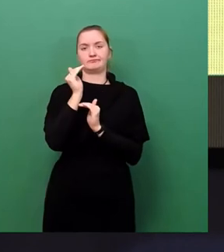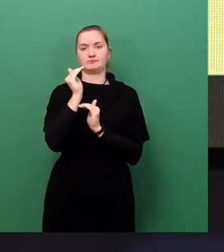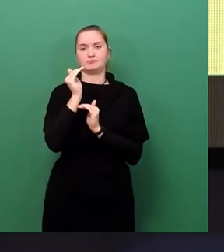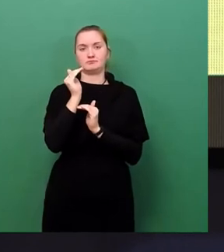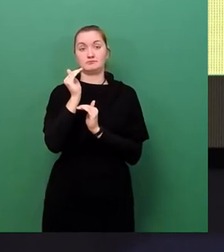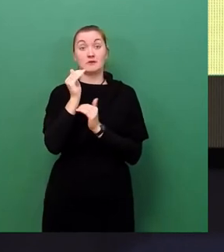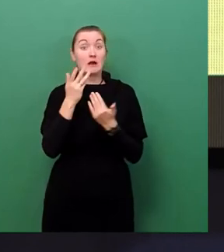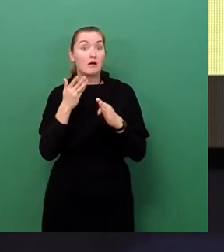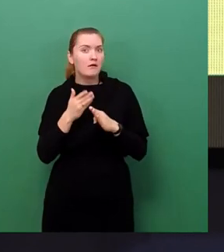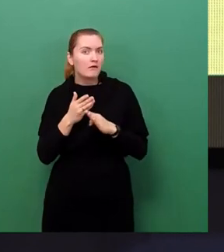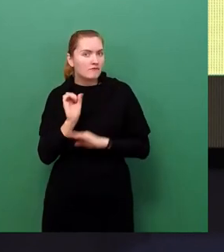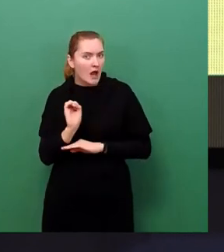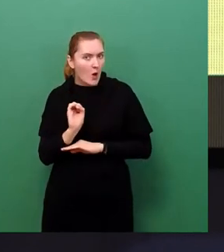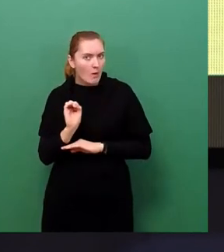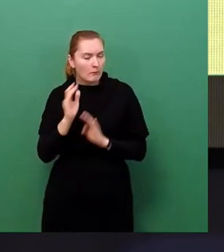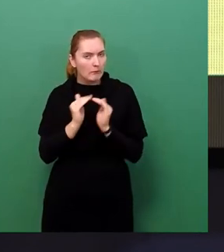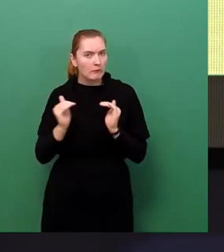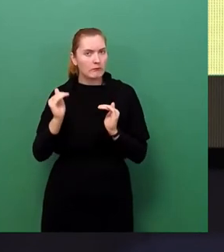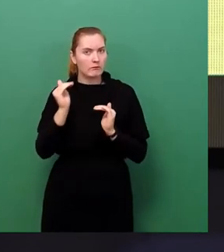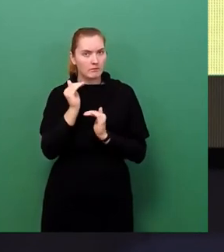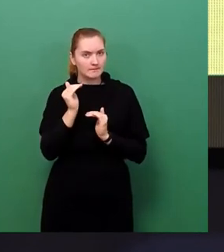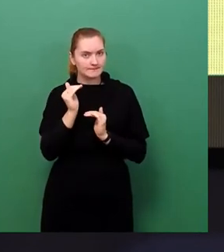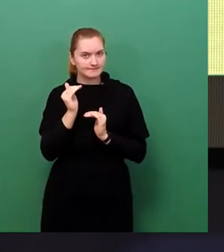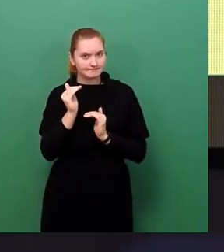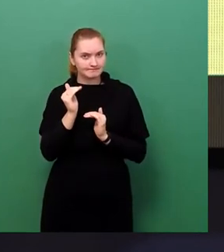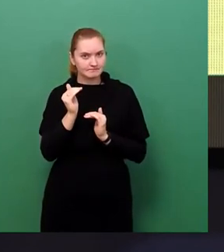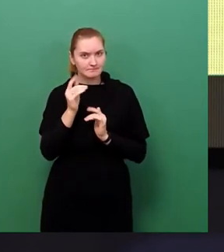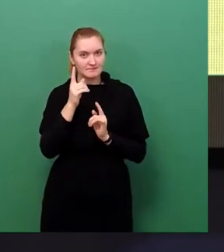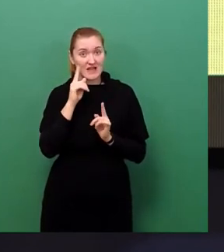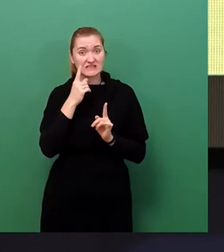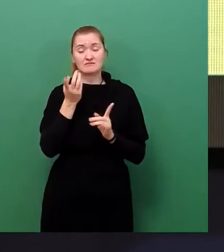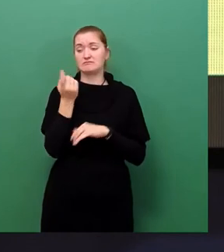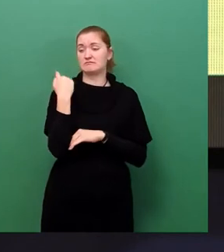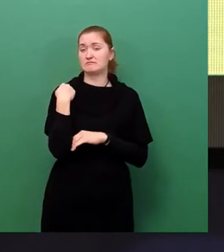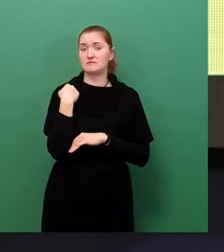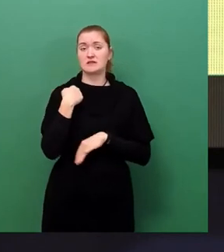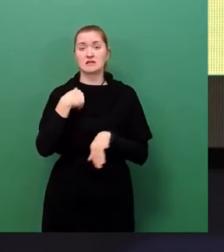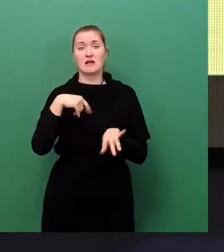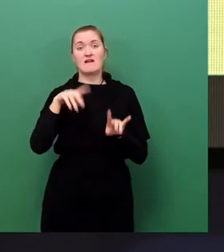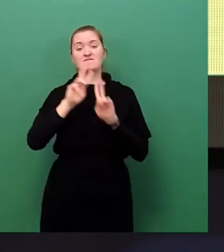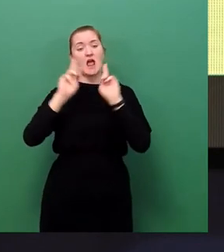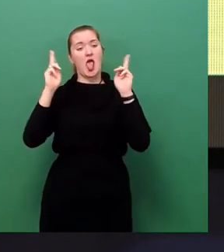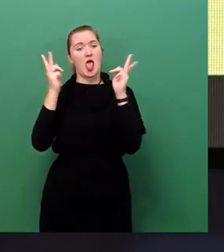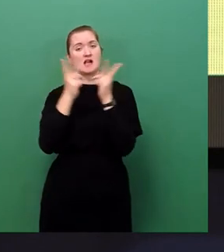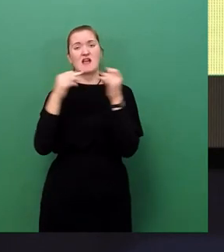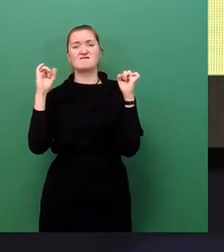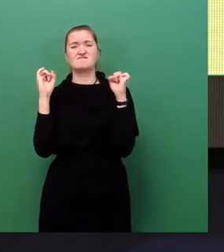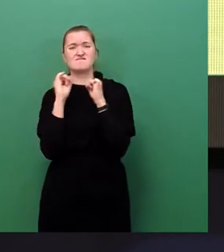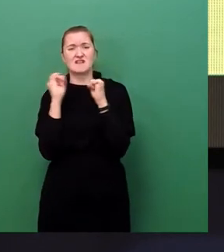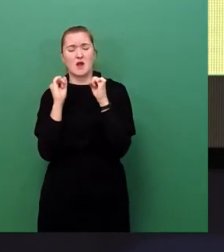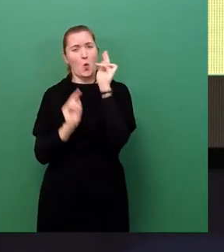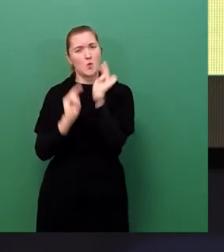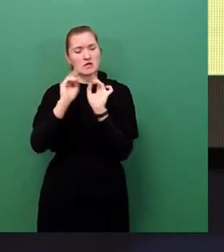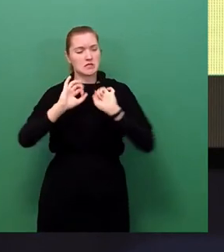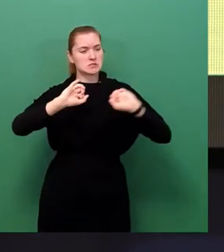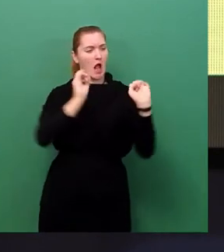Preissteigerung wird für den ungewöhnlich kalten Winter in den unterschiedlichen Regionen der Welt gesehen. Dies hat dazu geführt, dass